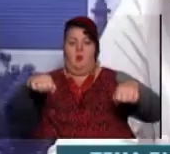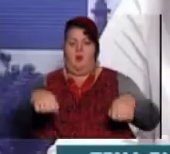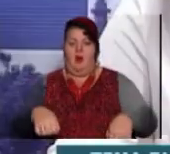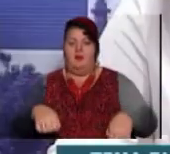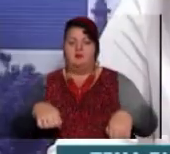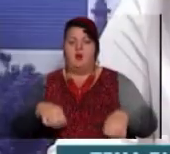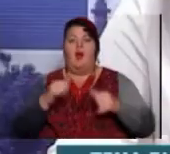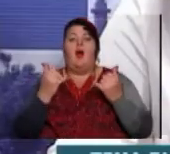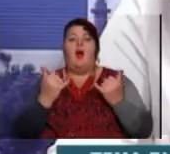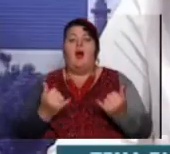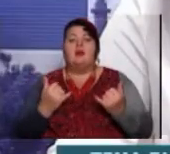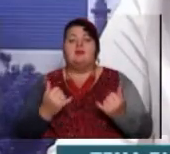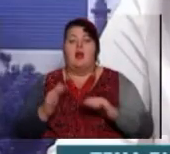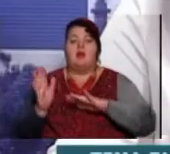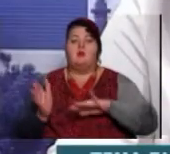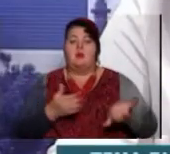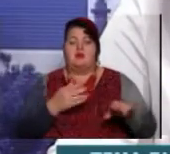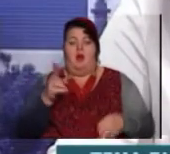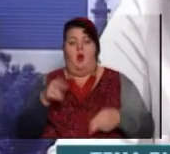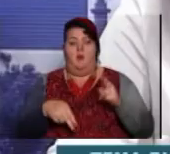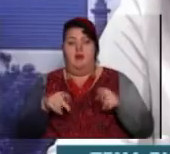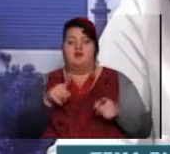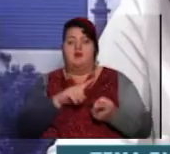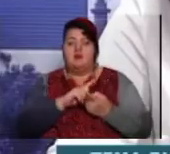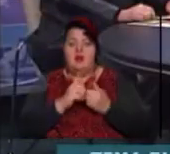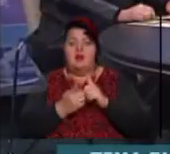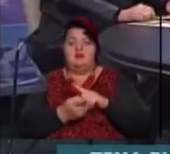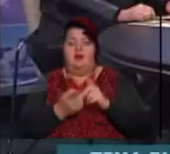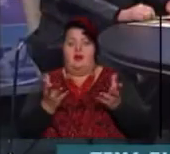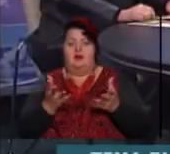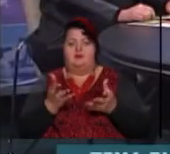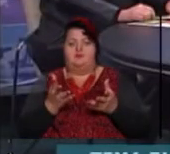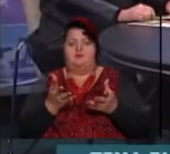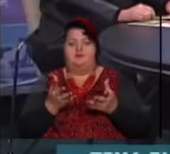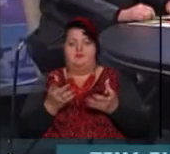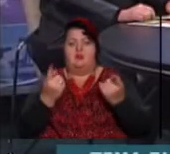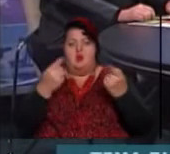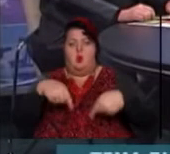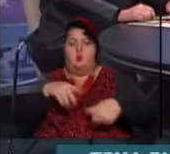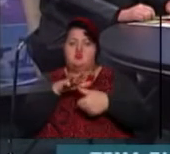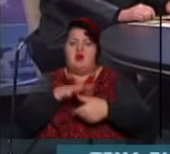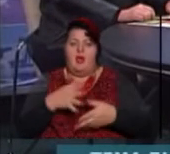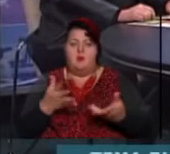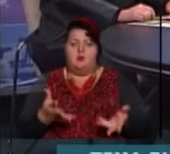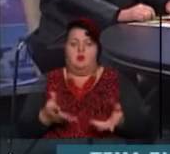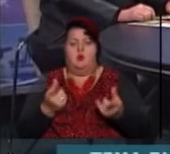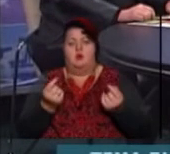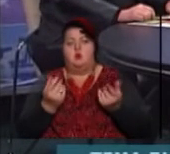а зараз після операції вона стає ущербною, якось трошки ну,